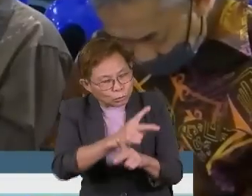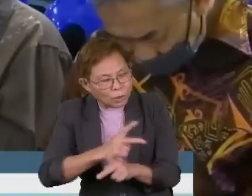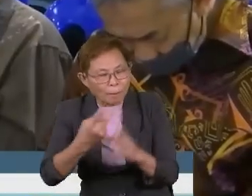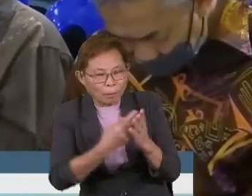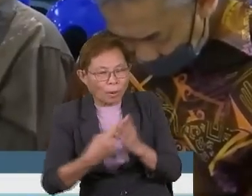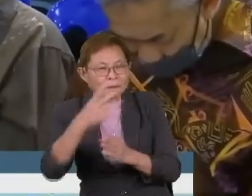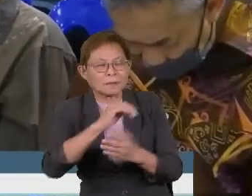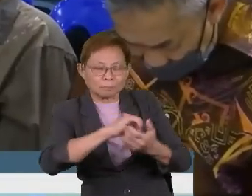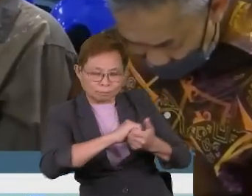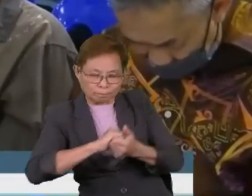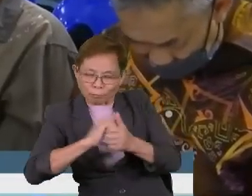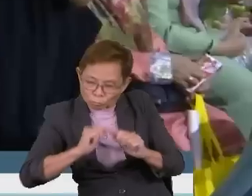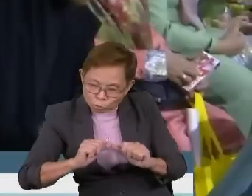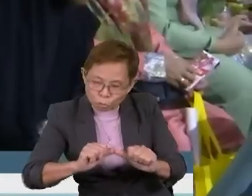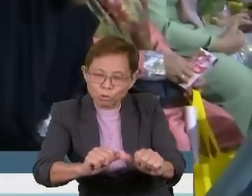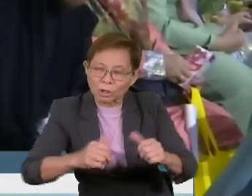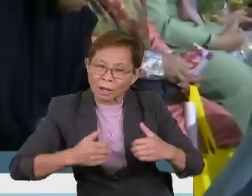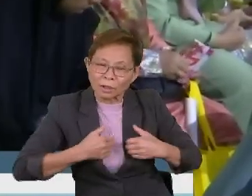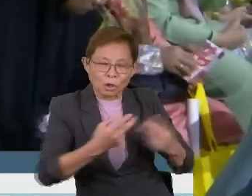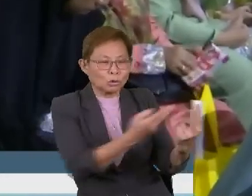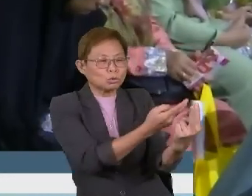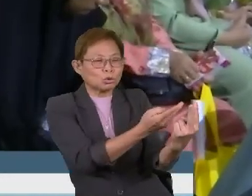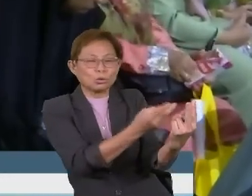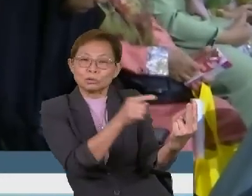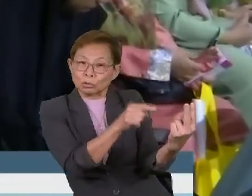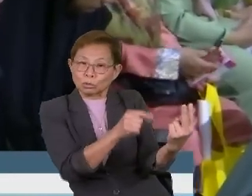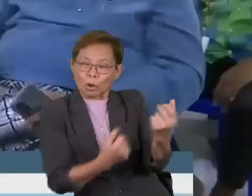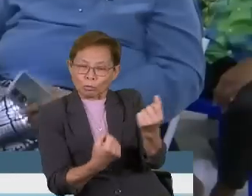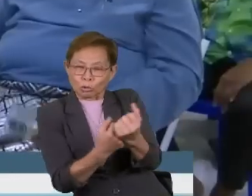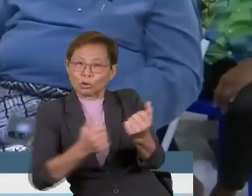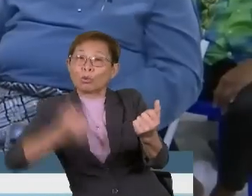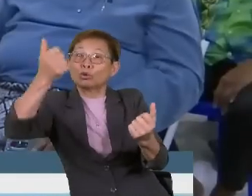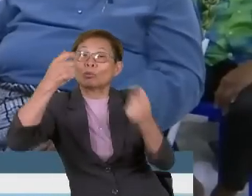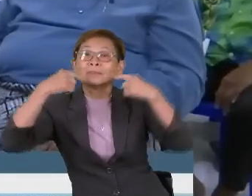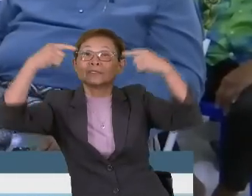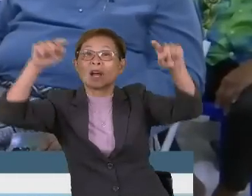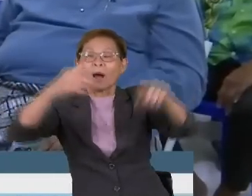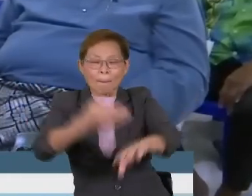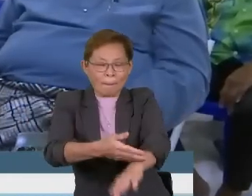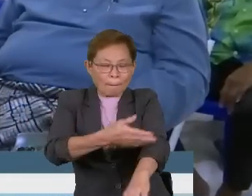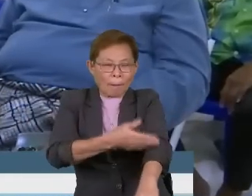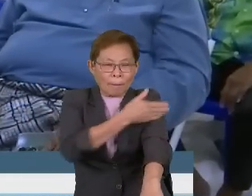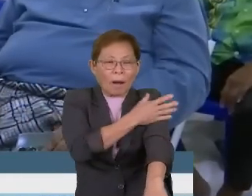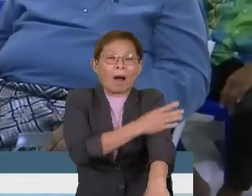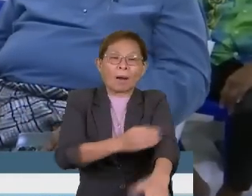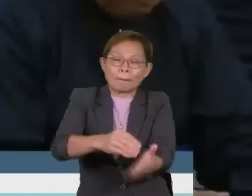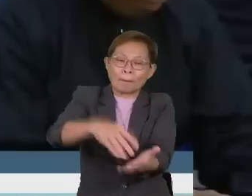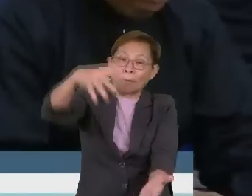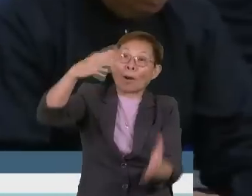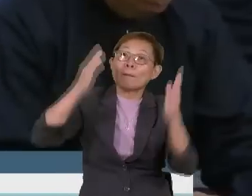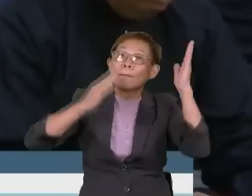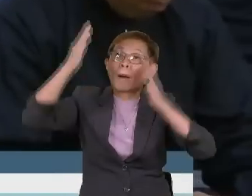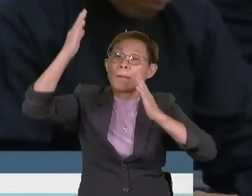dan permuafakatan. Katanya, kedua-dua aspek itu merupakan tunjang utama dalam mencapai kemajuan dan kemakmuran negara